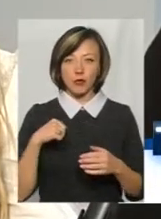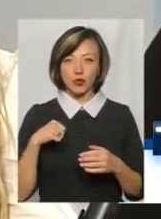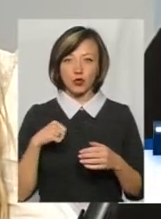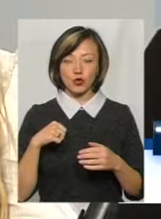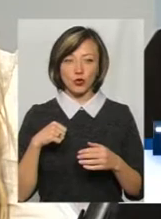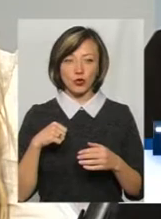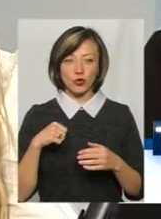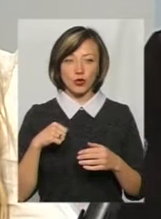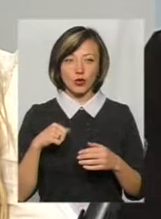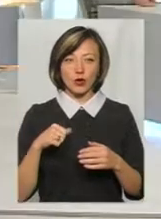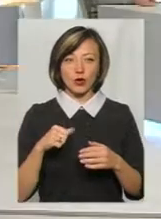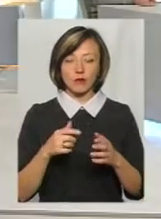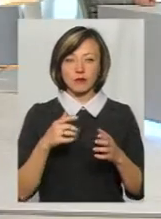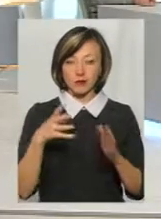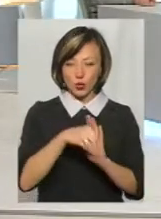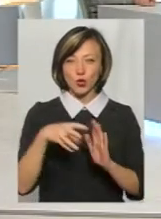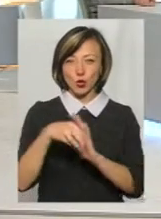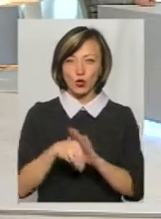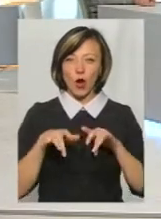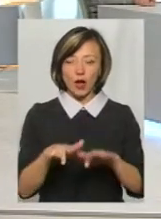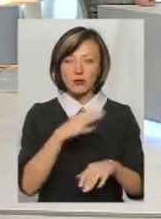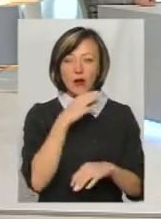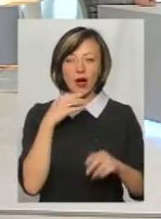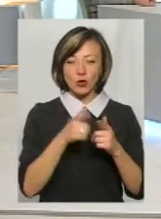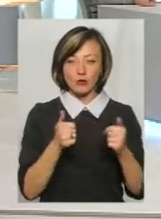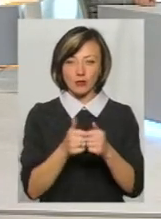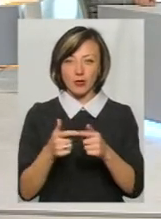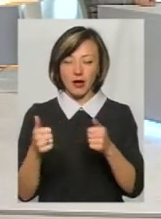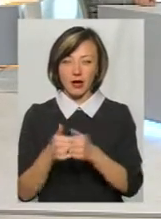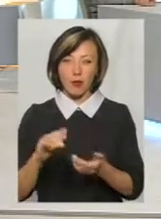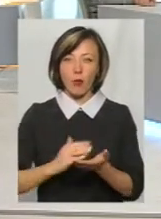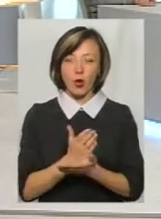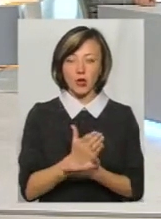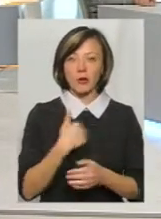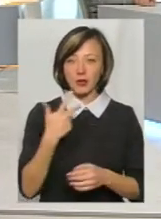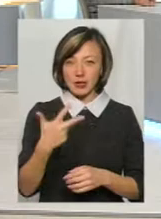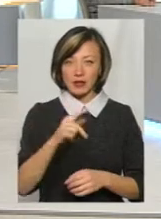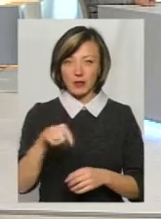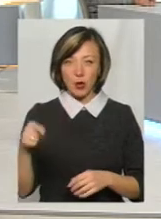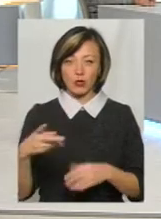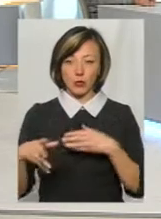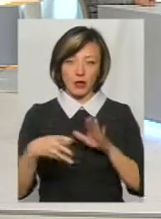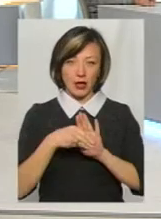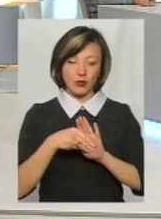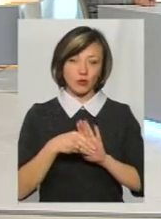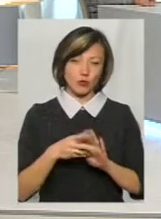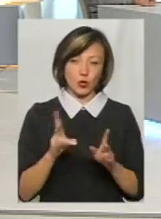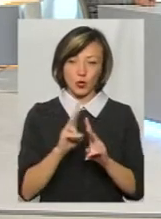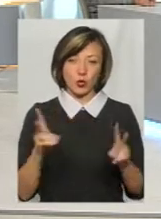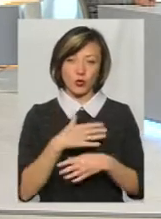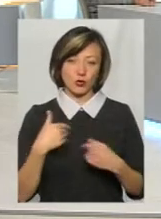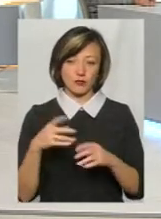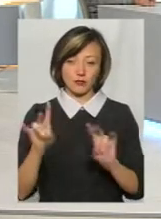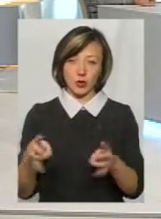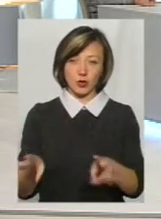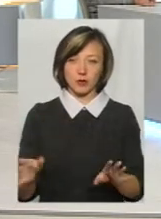дуже багато було політичних сил. Насправді, за громадськість, ми мали просто три вимоги. Хто приєднується, то й з нами. Хто не приєднується, то й не приєднується.